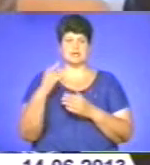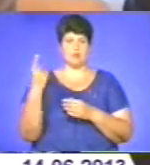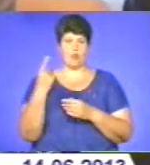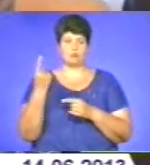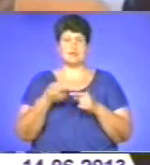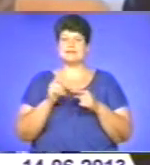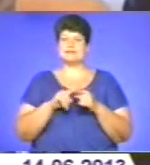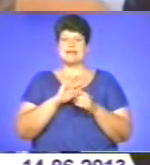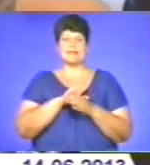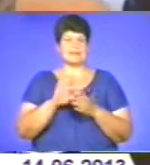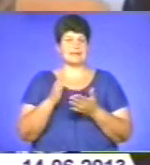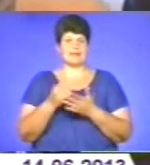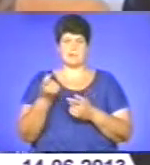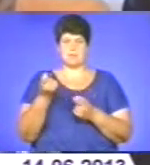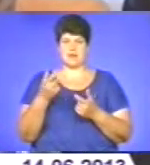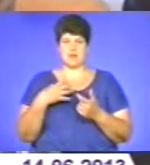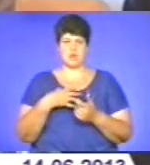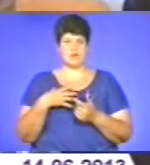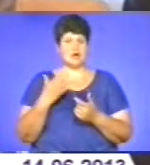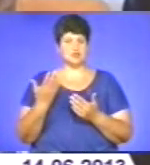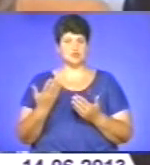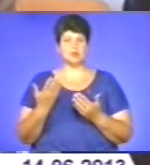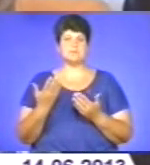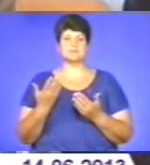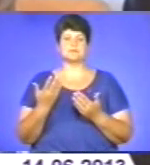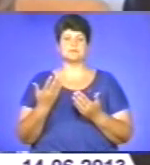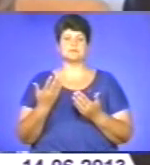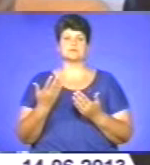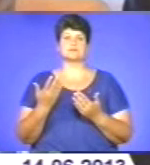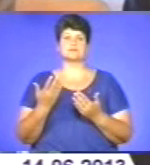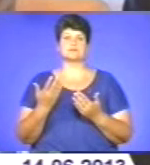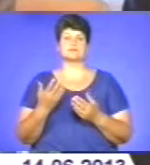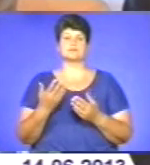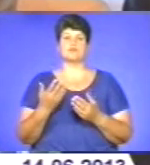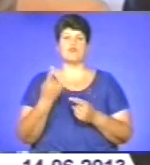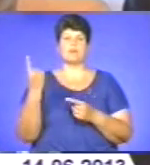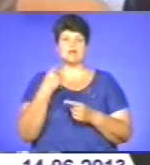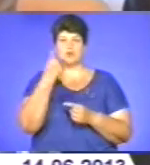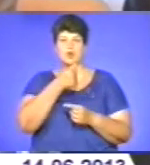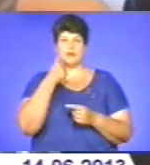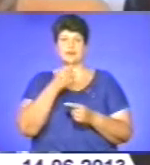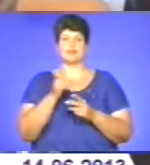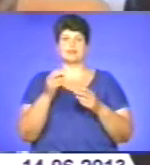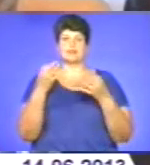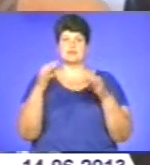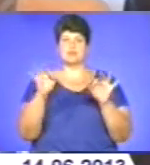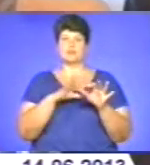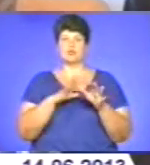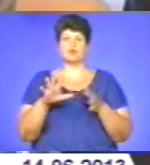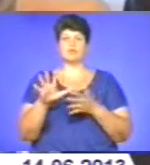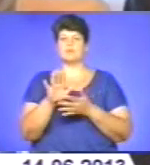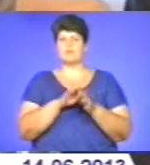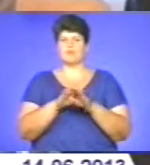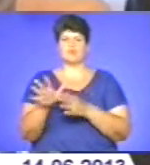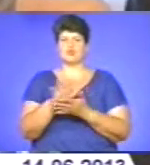немаловажно. Знову ж таки, перші роки незалежності практично було знищено тваринніство в